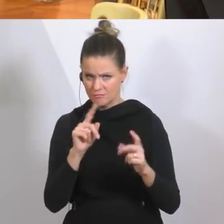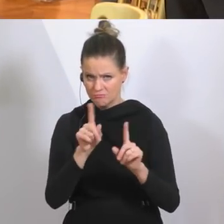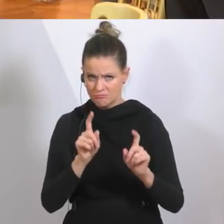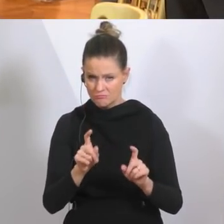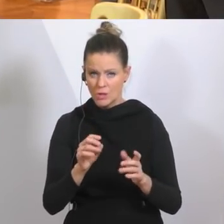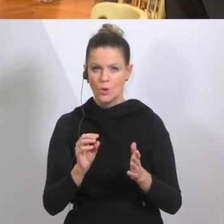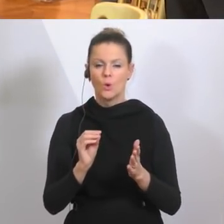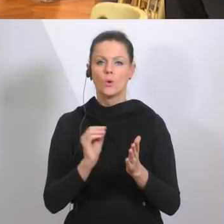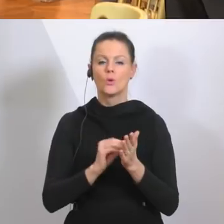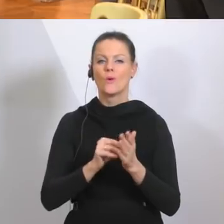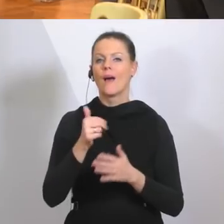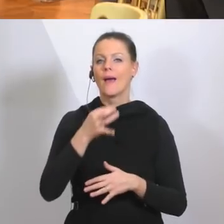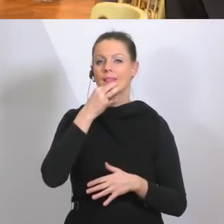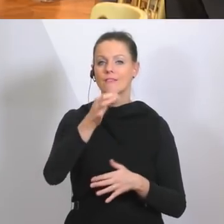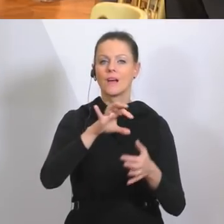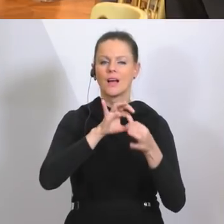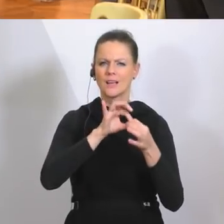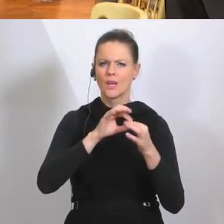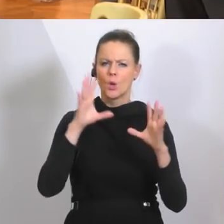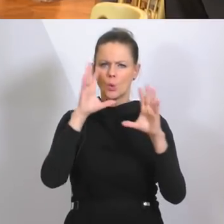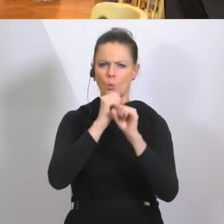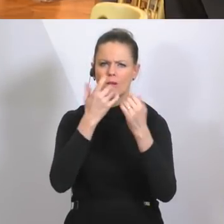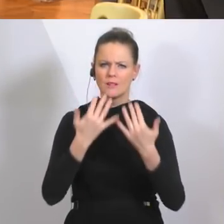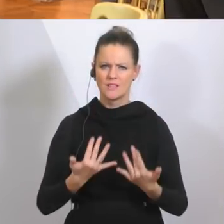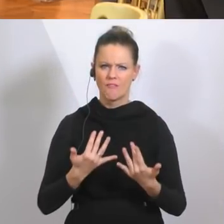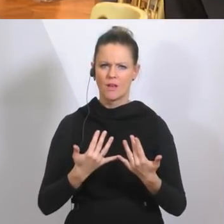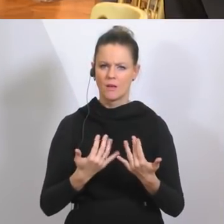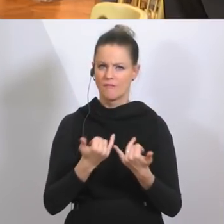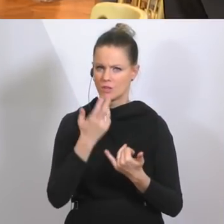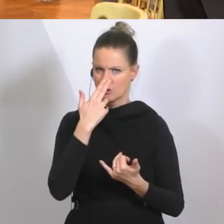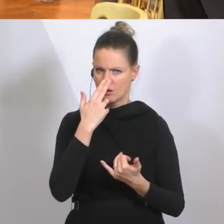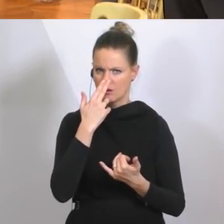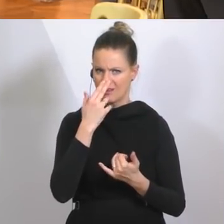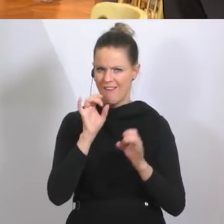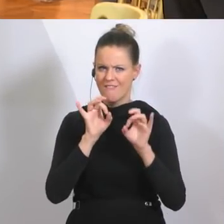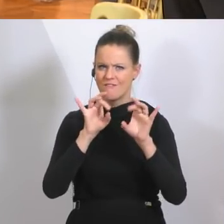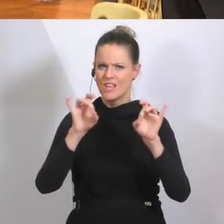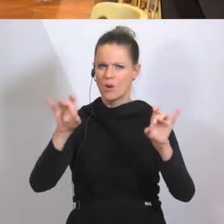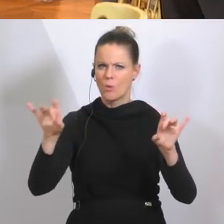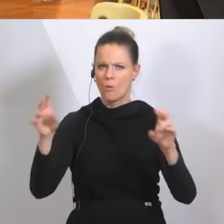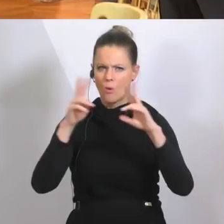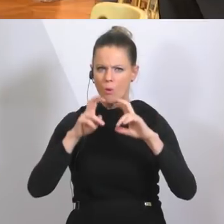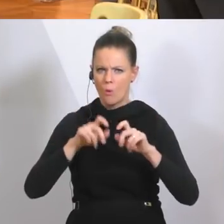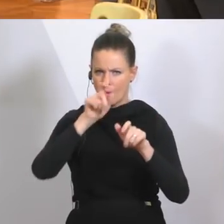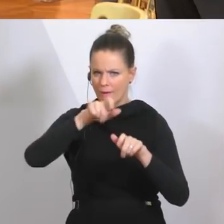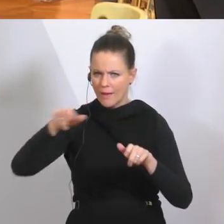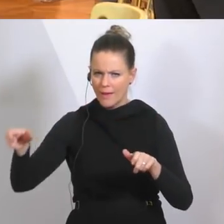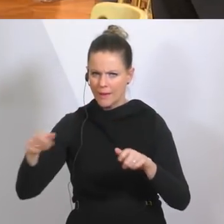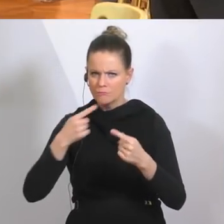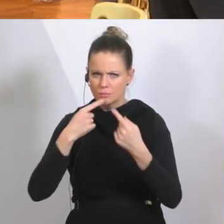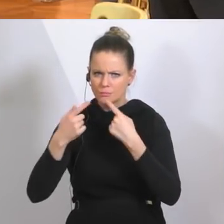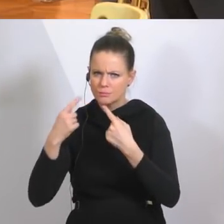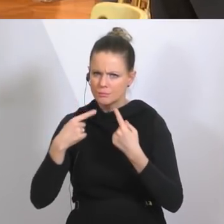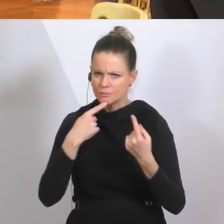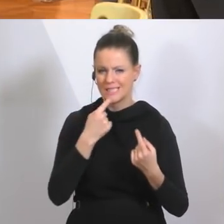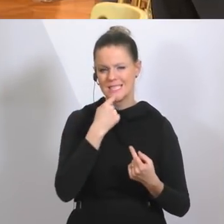eine Frage zu den Zahlen. Dunkelziffer. Wenn man mit Virologen redet, wenn man sich das anhört, die